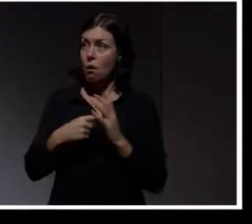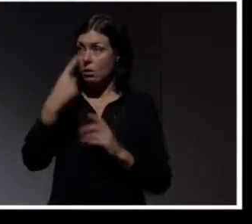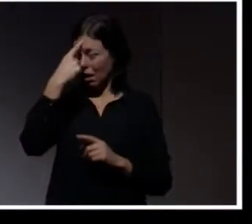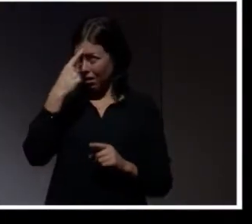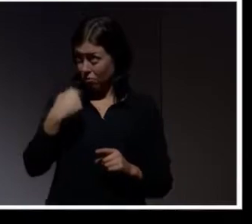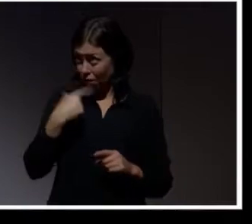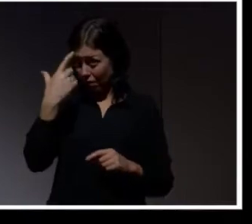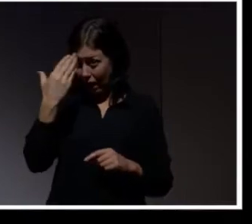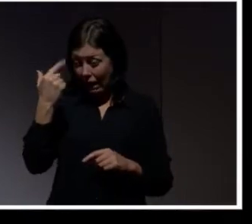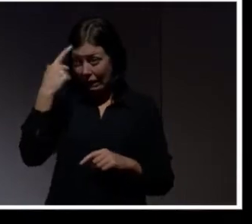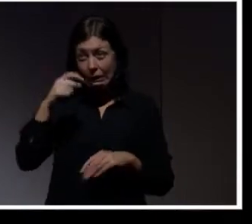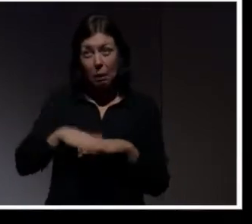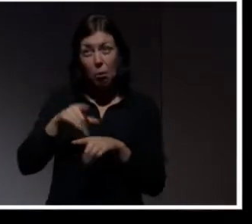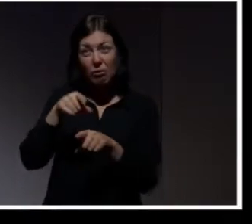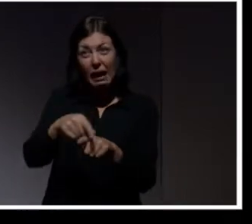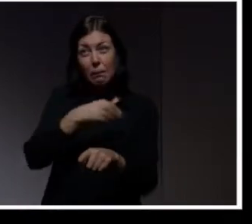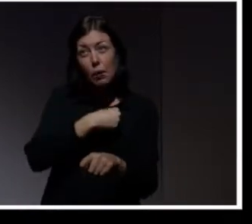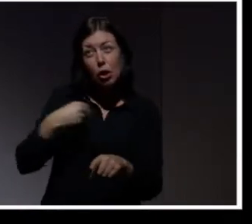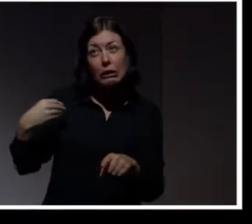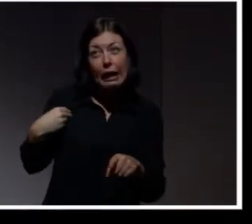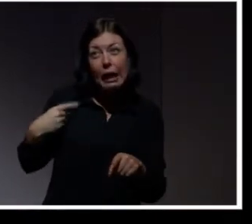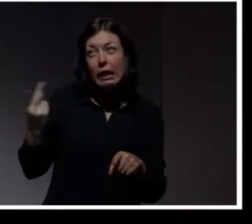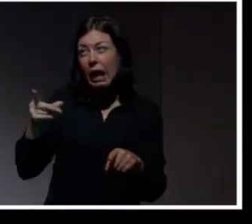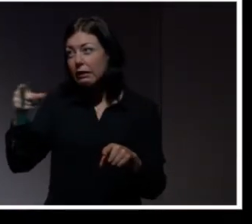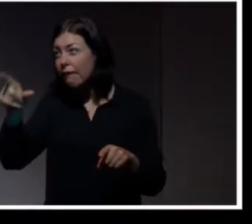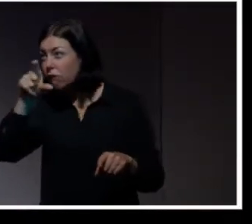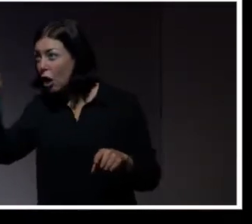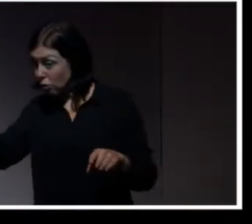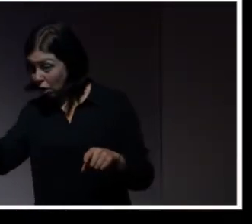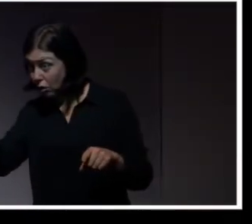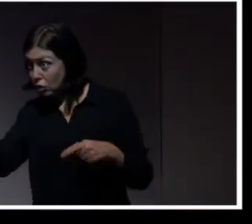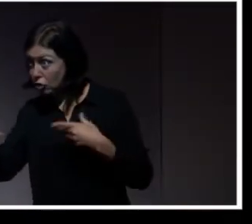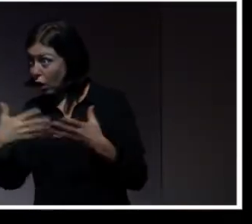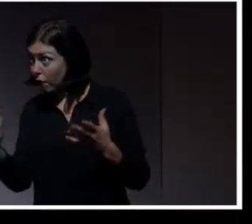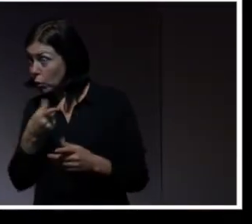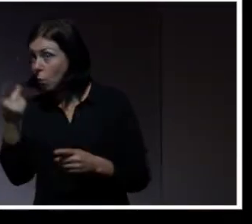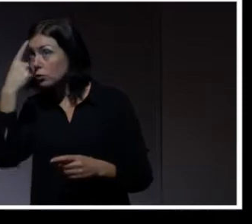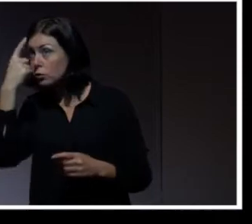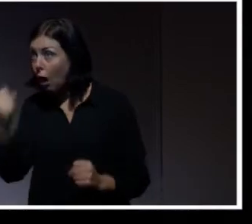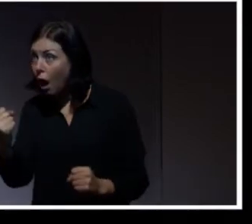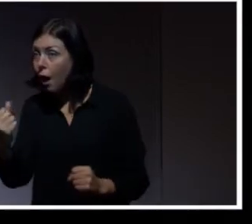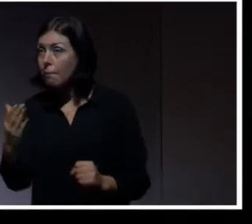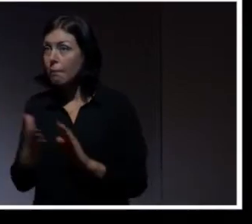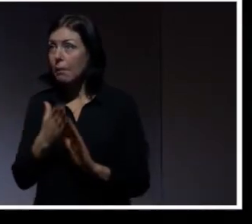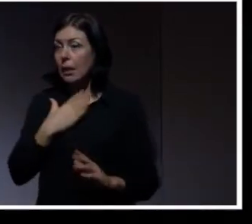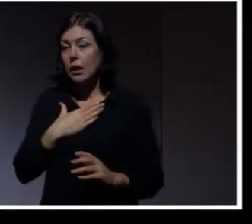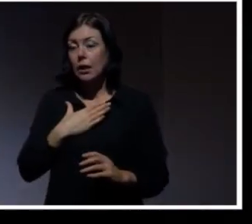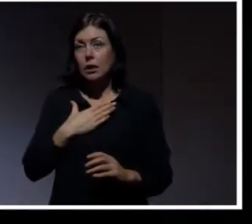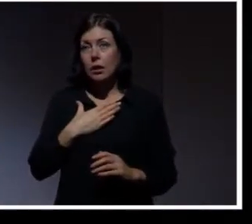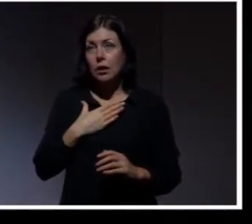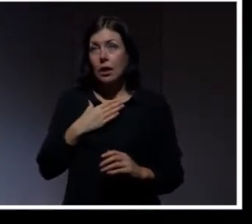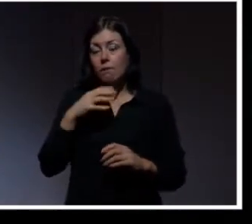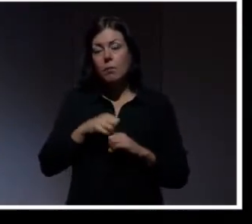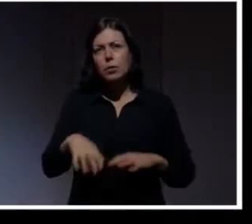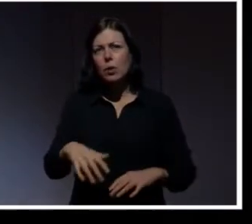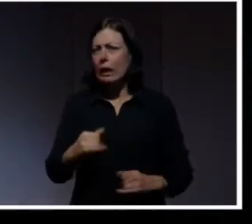myndigheten X eller företaget Y gör det de ska med min information? Idag vet jag inte.